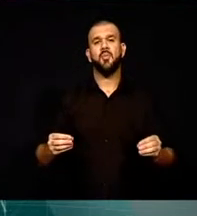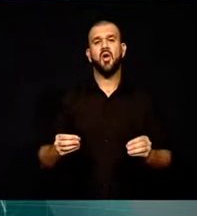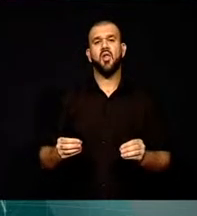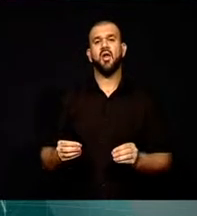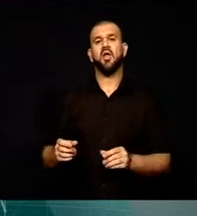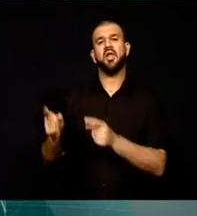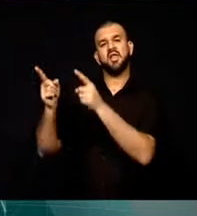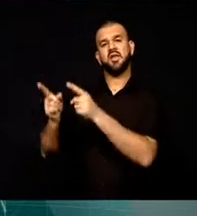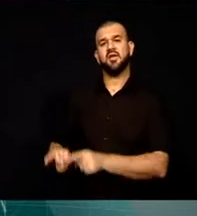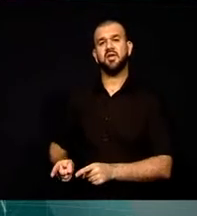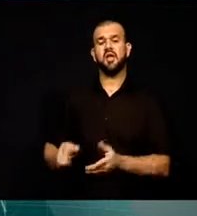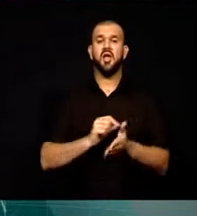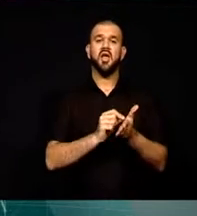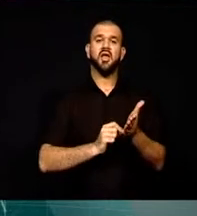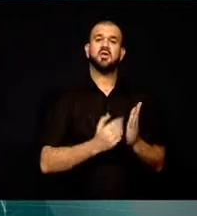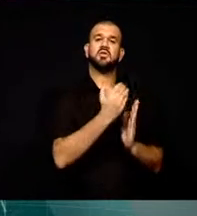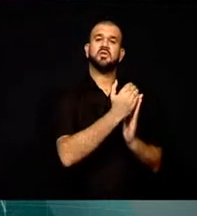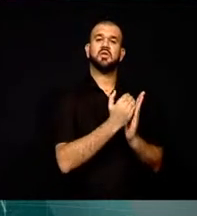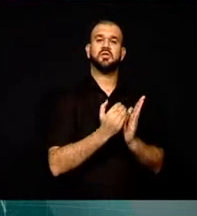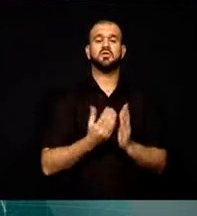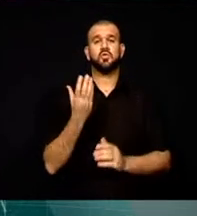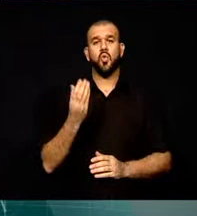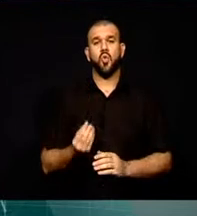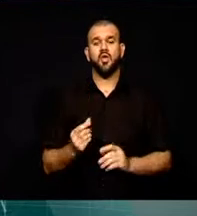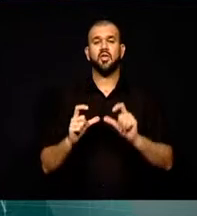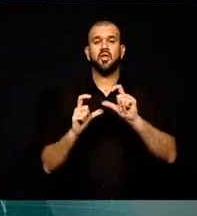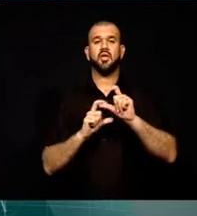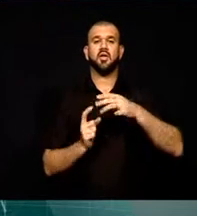sendikalaşmayla ilgili bilgi verdi.